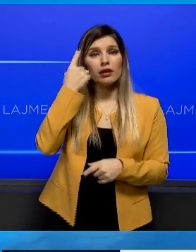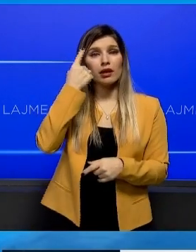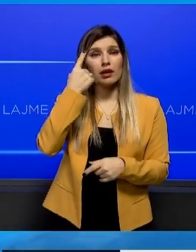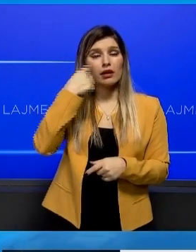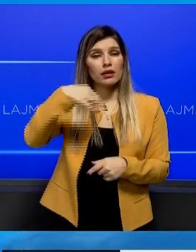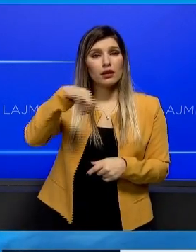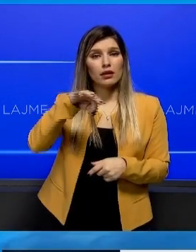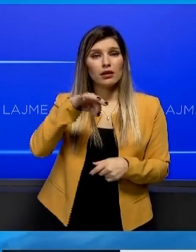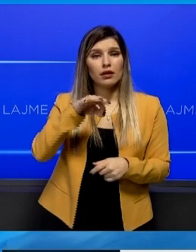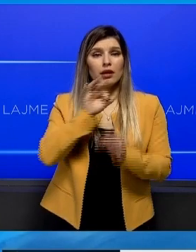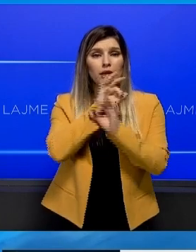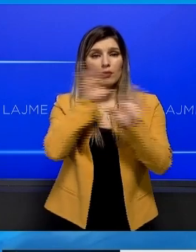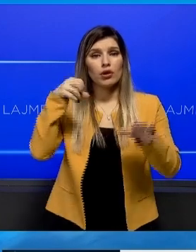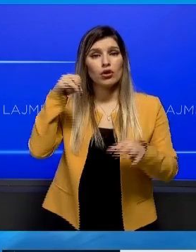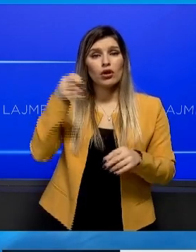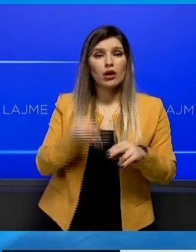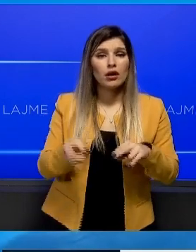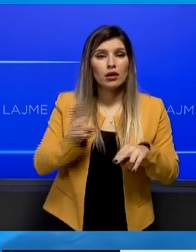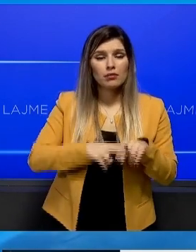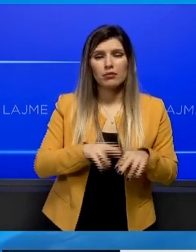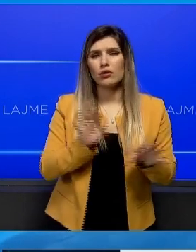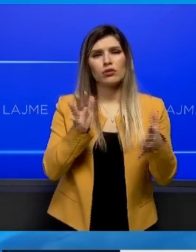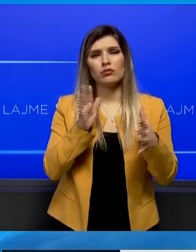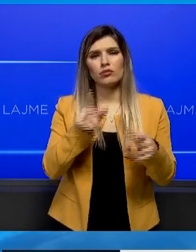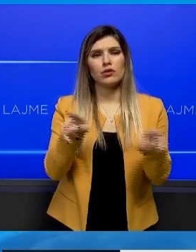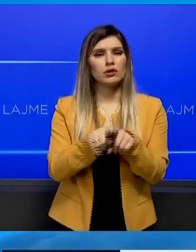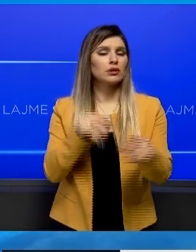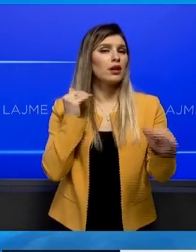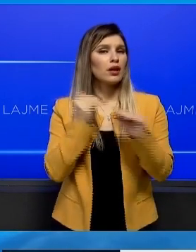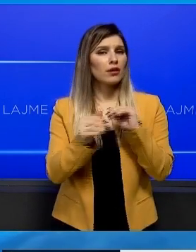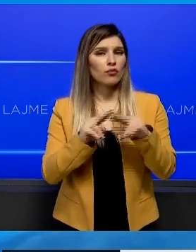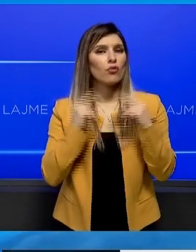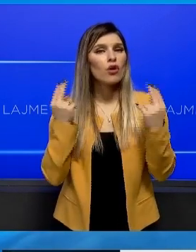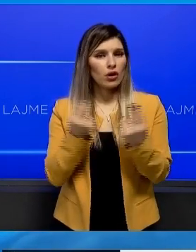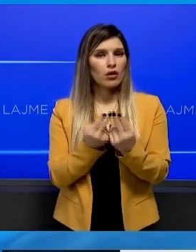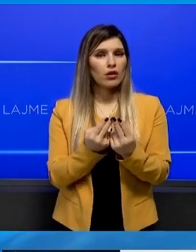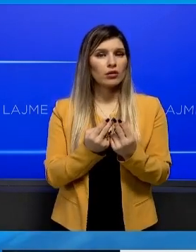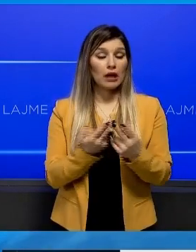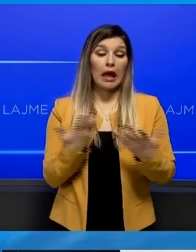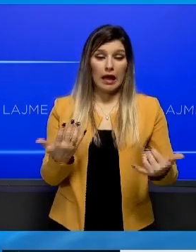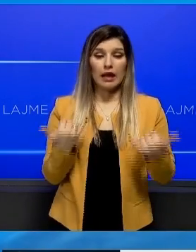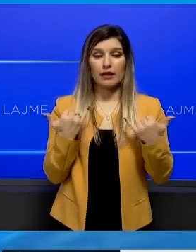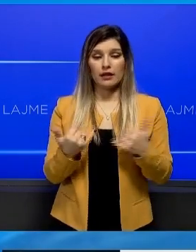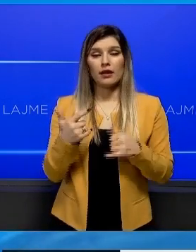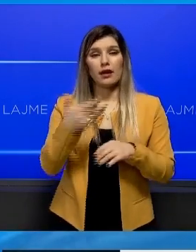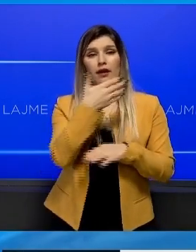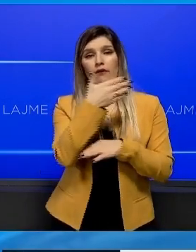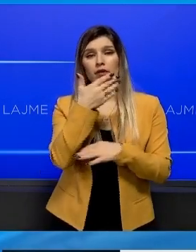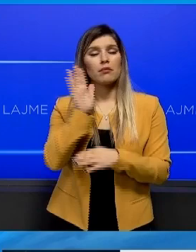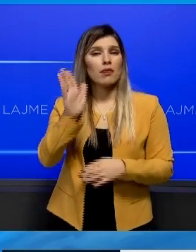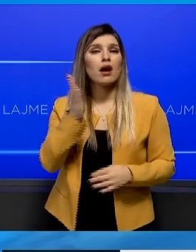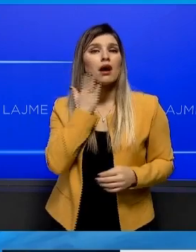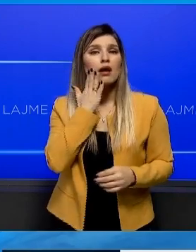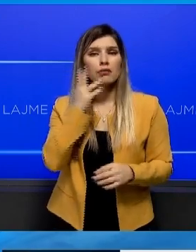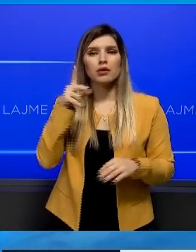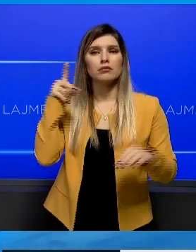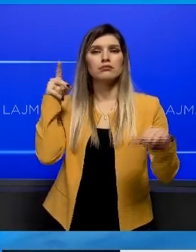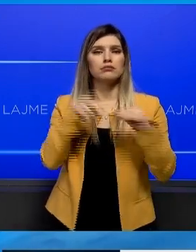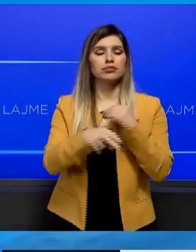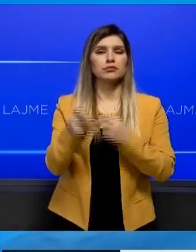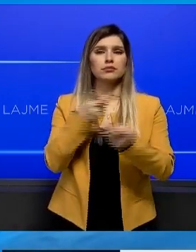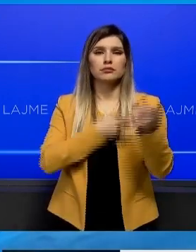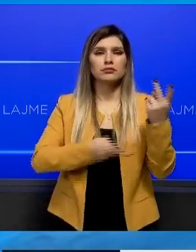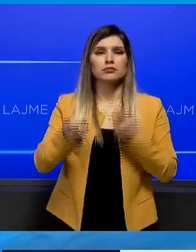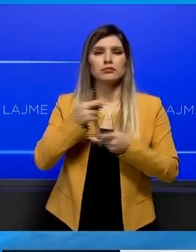e anashkaluar saj përket krizës energetike. Vetë fakti që do të të kompanit në mënda amerikane kanë dërprej huluntimin